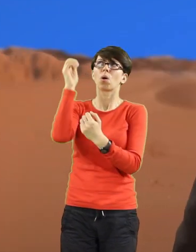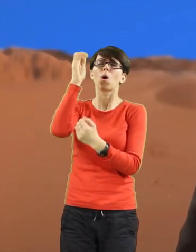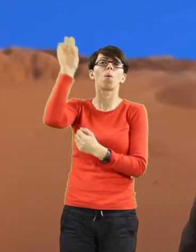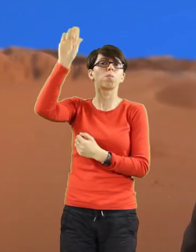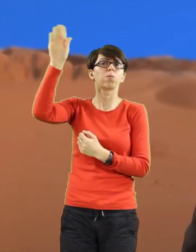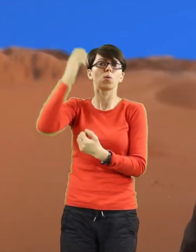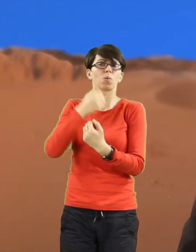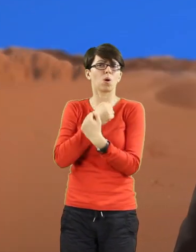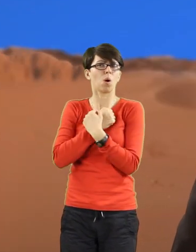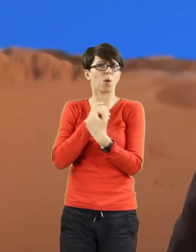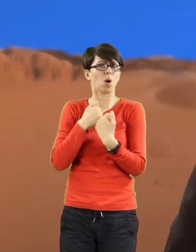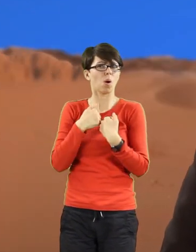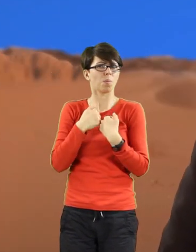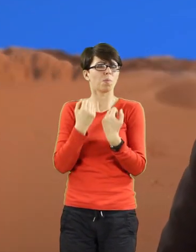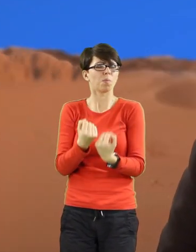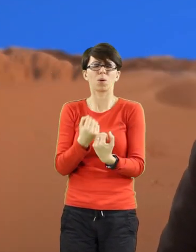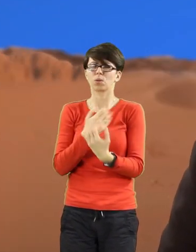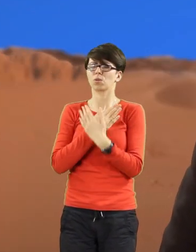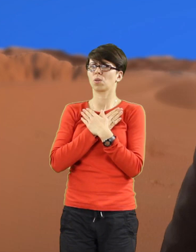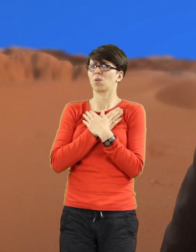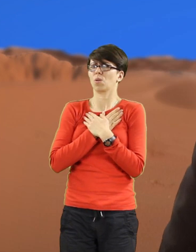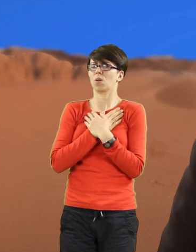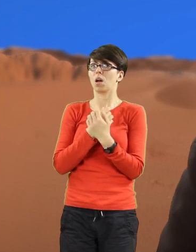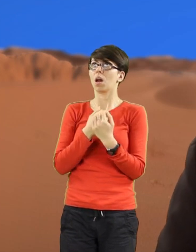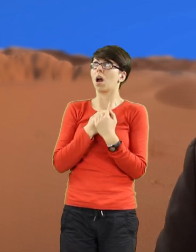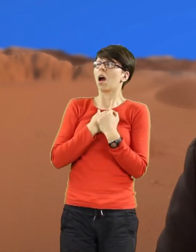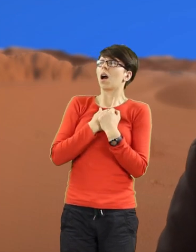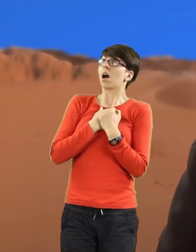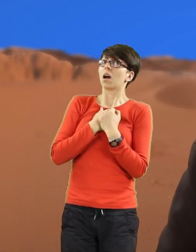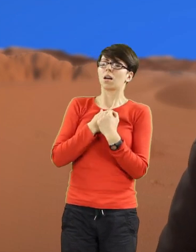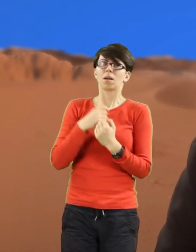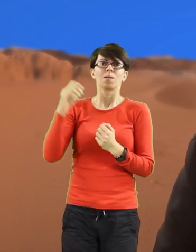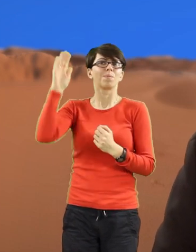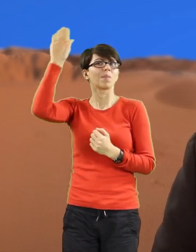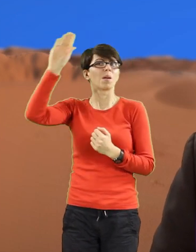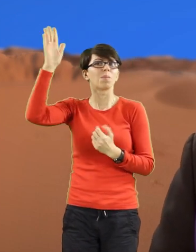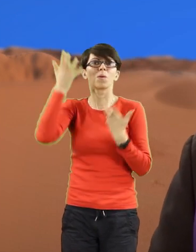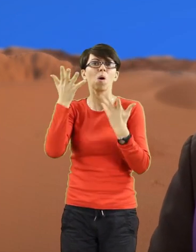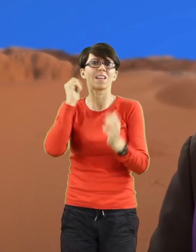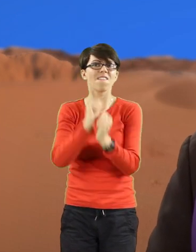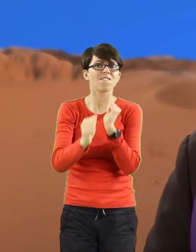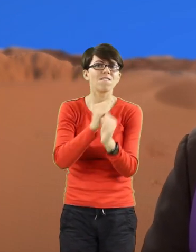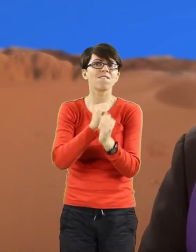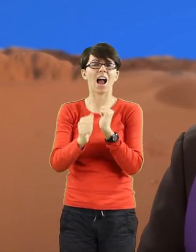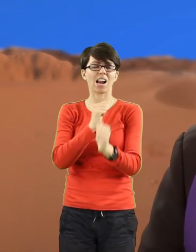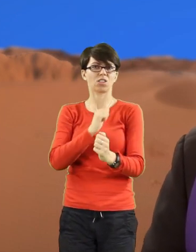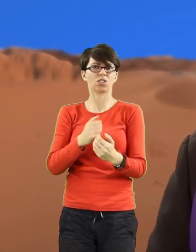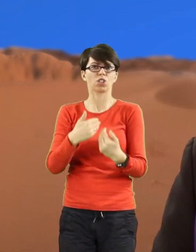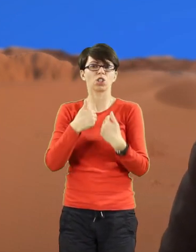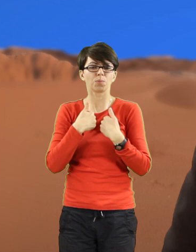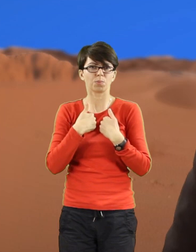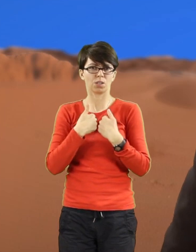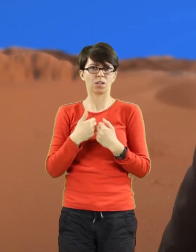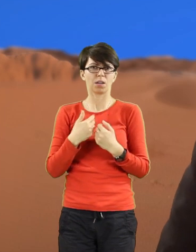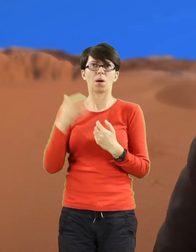Oznacza, iż Bóg używa wszelkich swych sił, używa wszelkiej swojej mocy, całego swojego